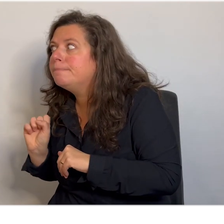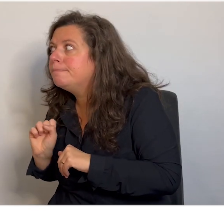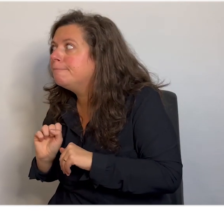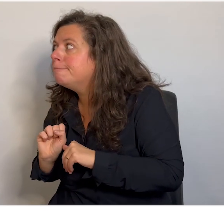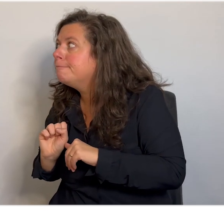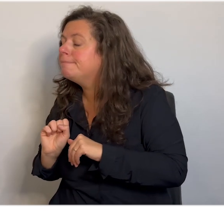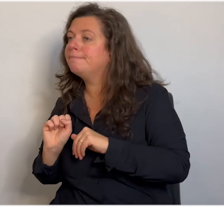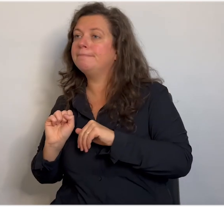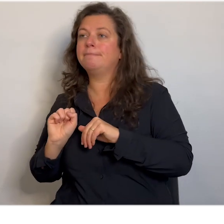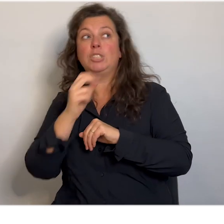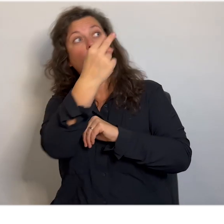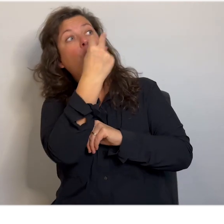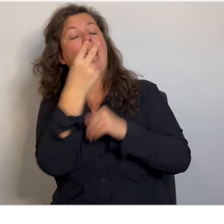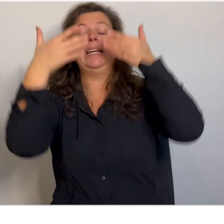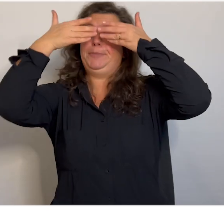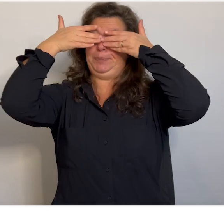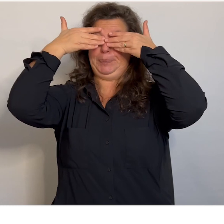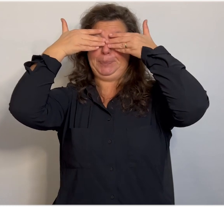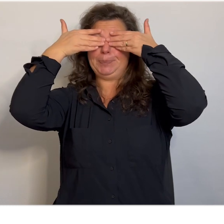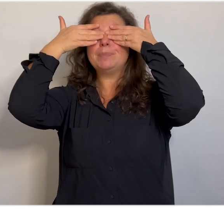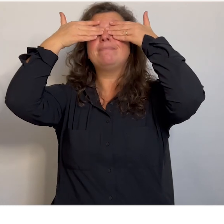Oké, niet eens gekeken, hè, Olly? Eh,